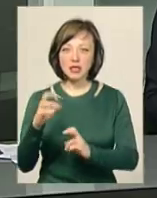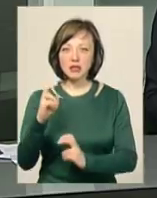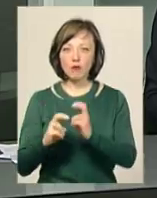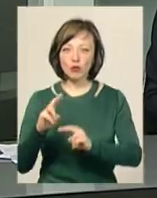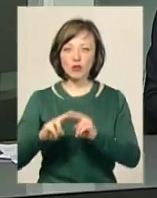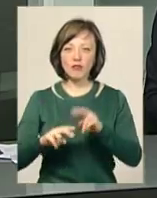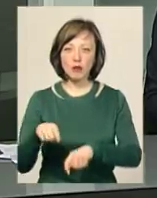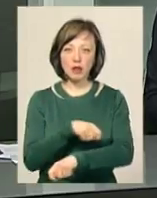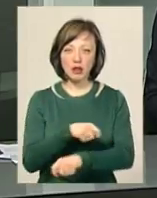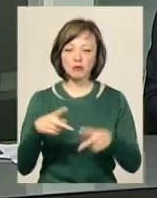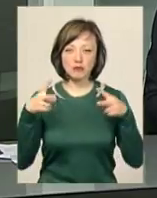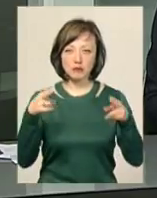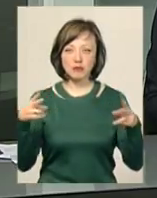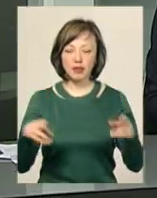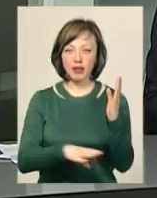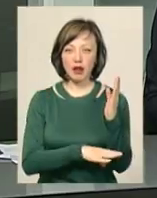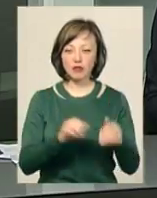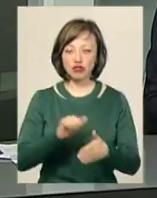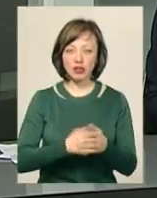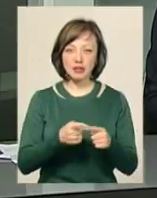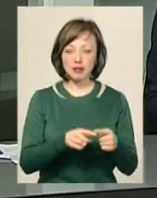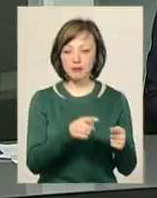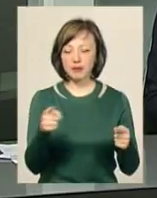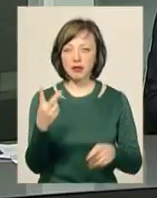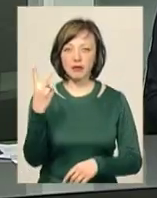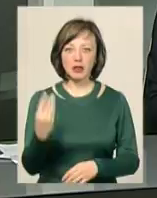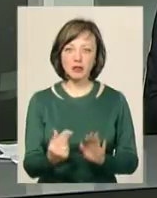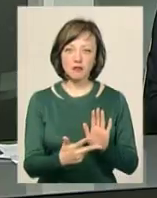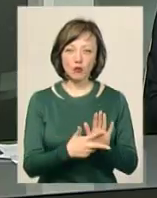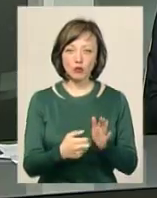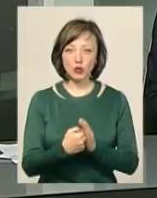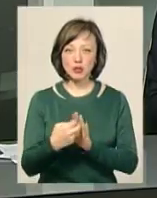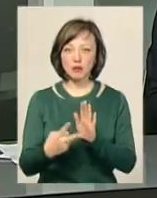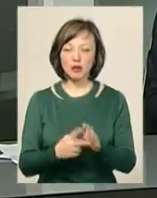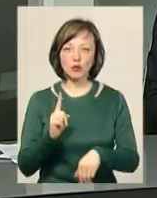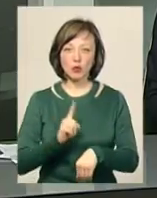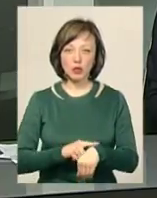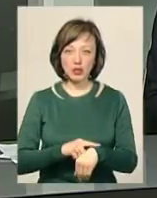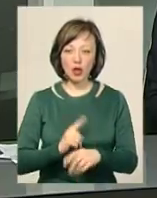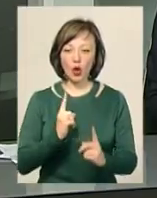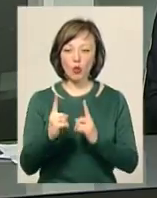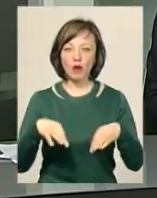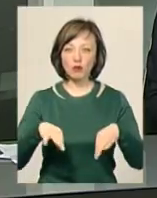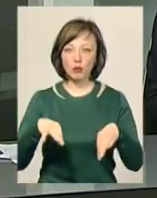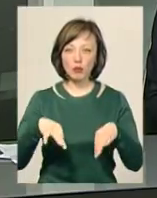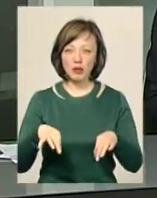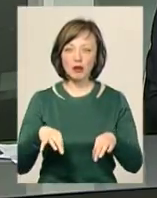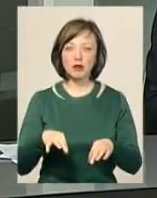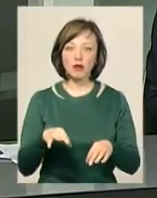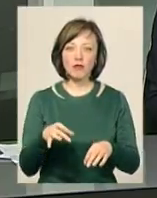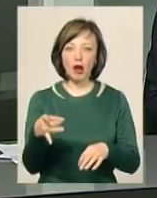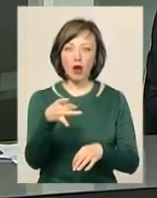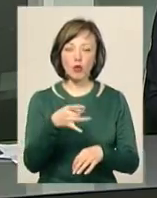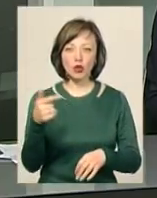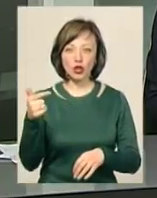матеріалів омолоджуватимуть дерева. Через це впродовж двох днів з 8 до 17 години рух автомобілі та громадського транспорту у